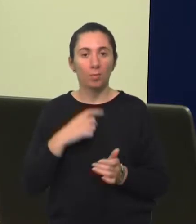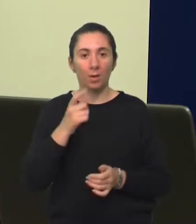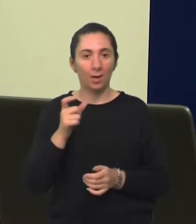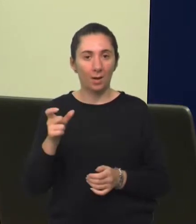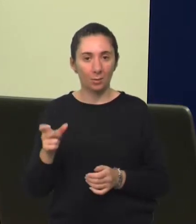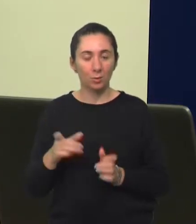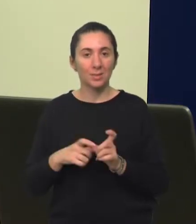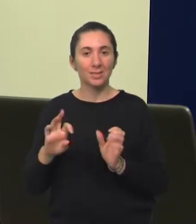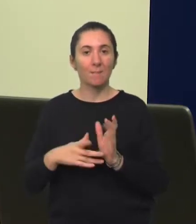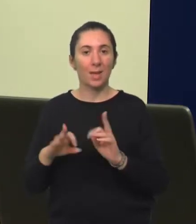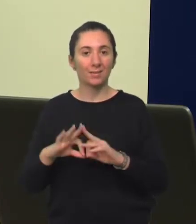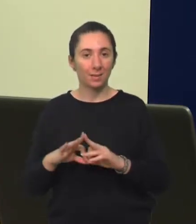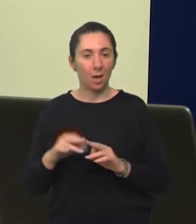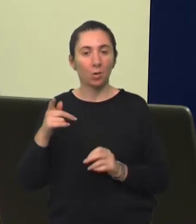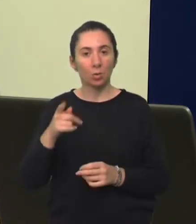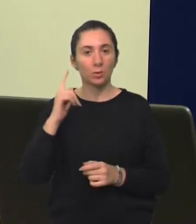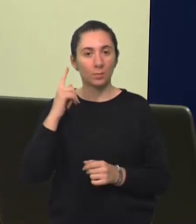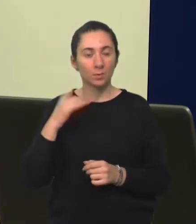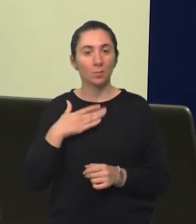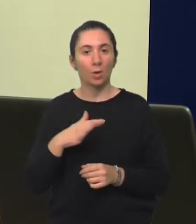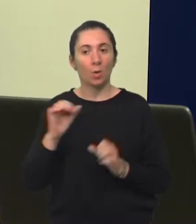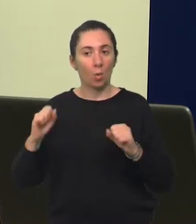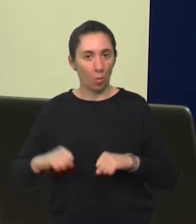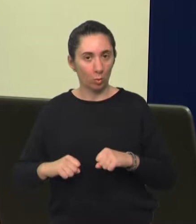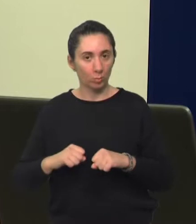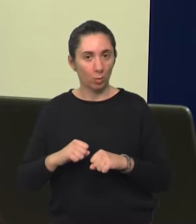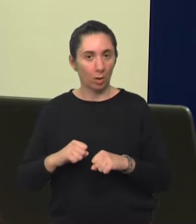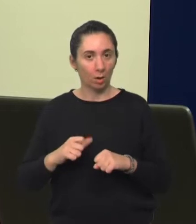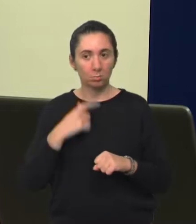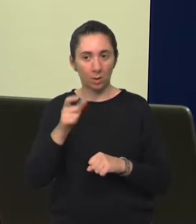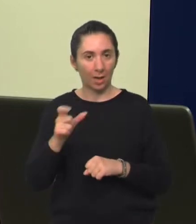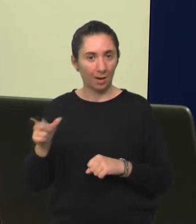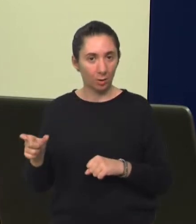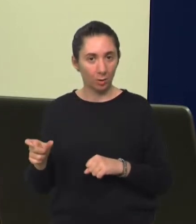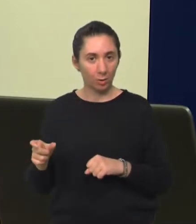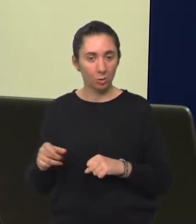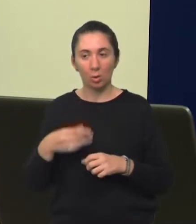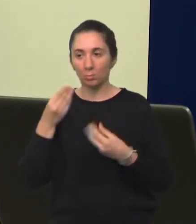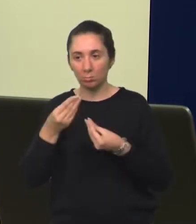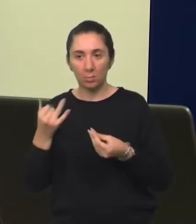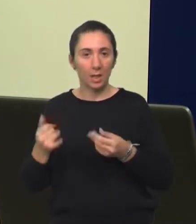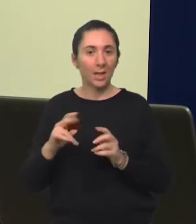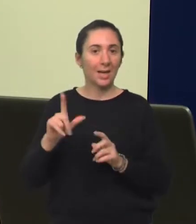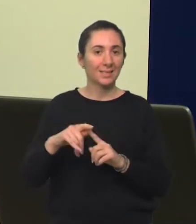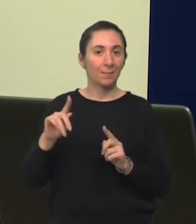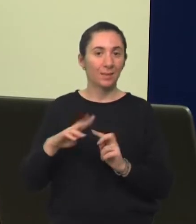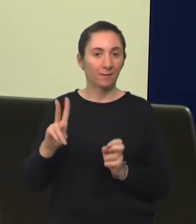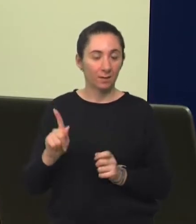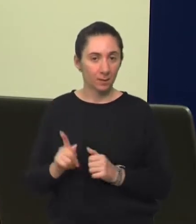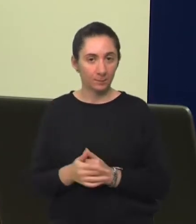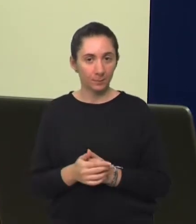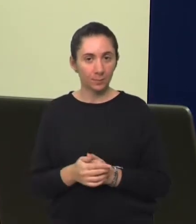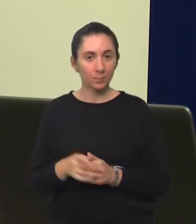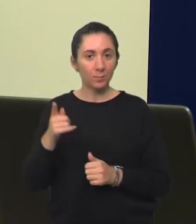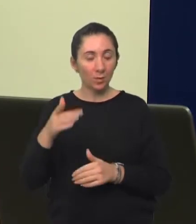riječi, odnosno semantikom. Tu se prvenstveno misli da imaju vrlo, vrlo oskudan riječnik. Bilo ekspresivni, bilo receptivni. I